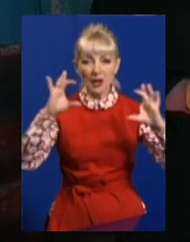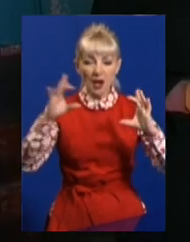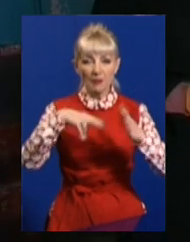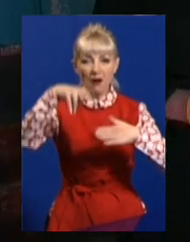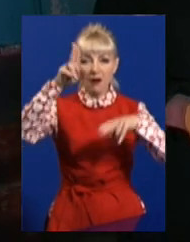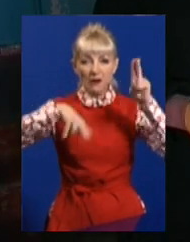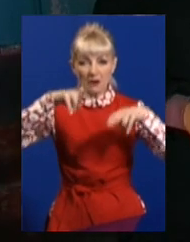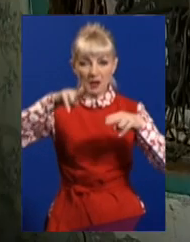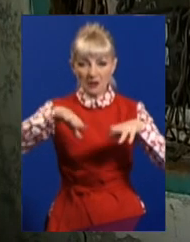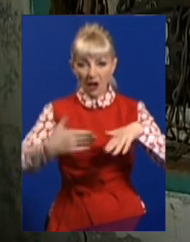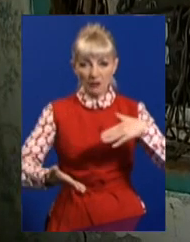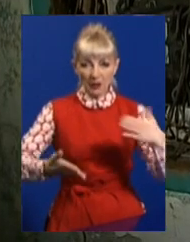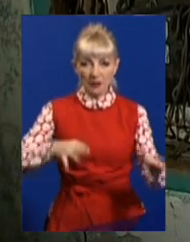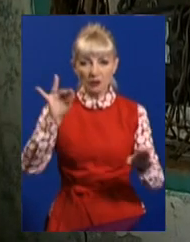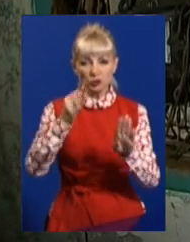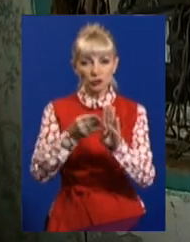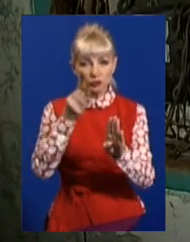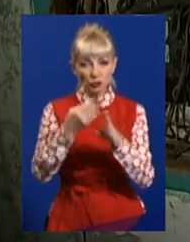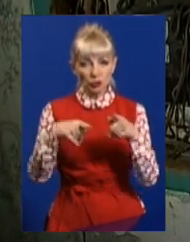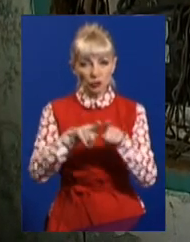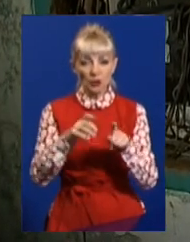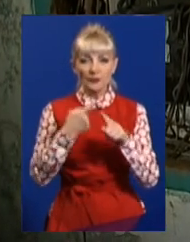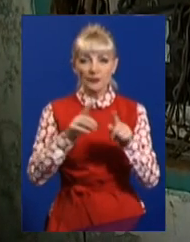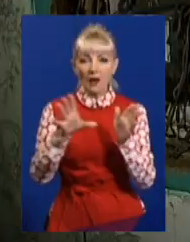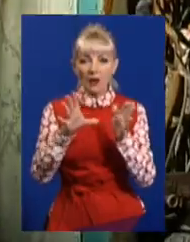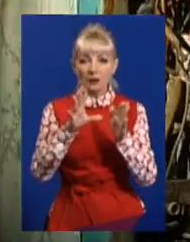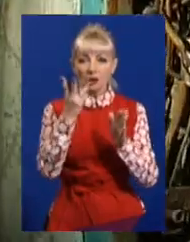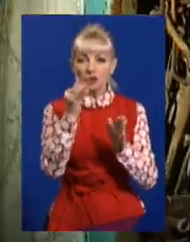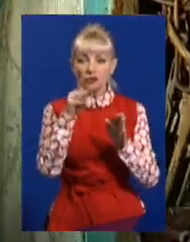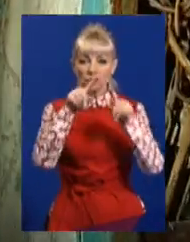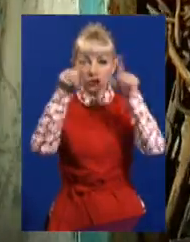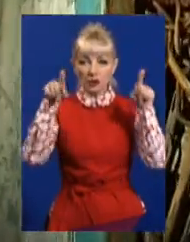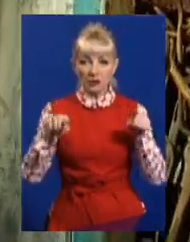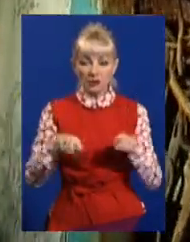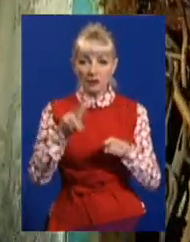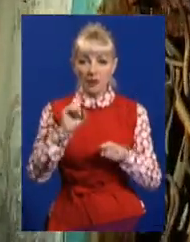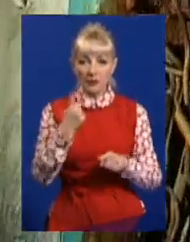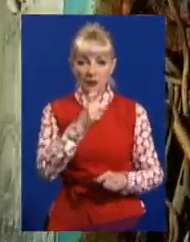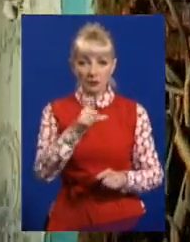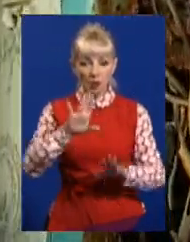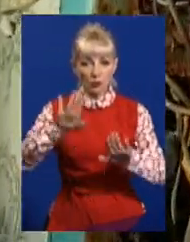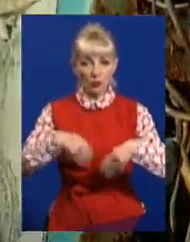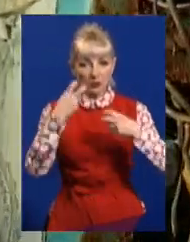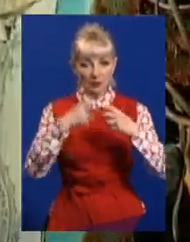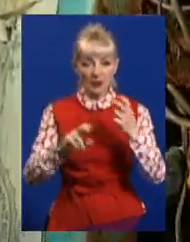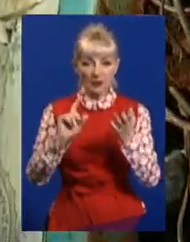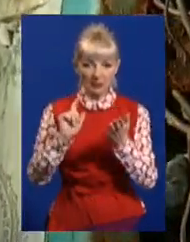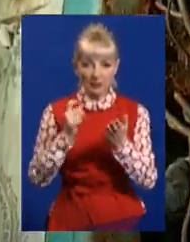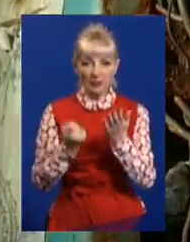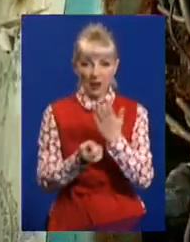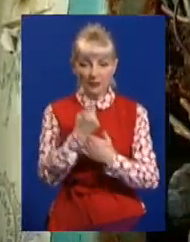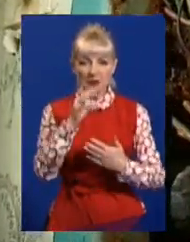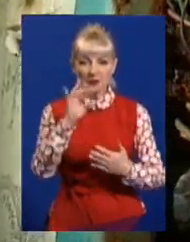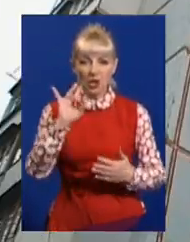та штукатурка. А це електричні щити на першому поверхі. Після пориву на них з'явилася і ржа, та конденсат.